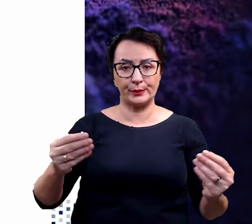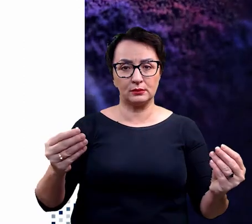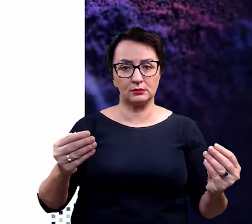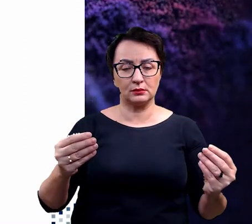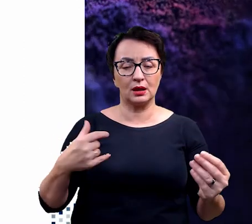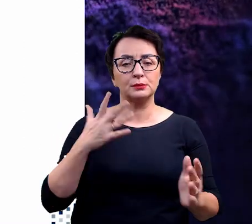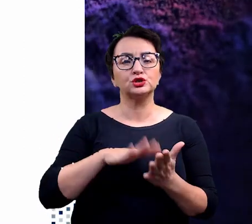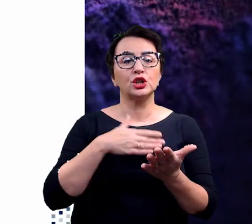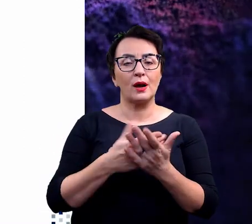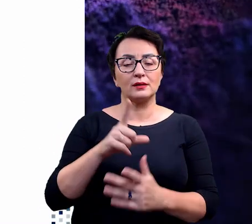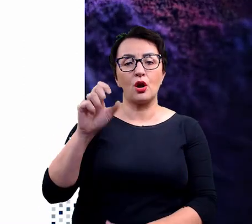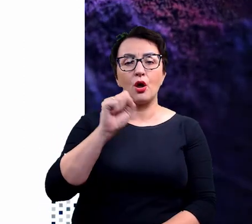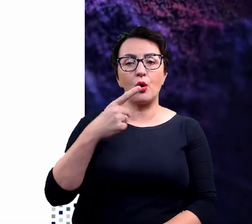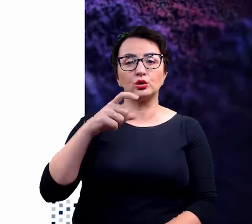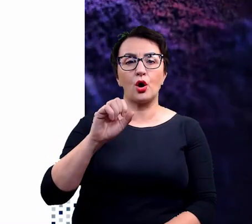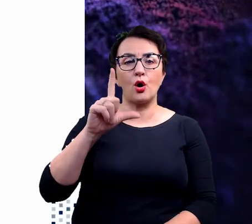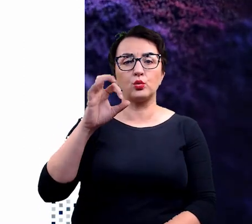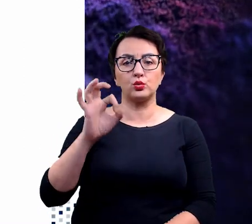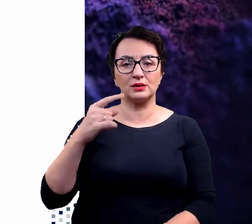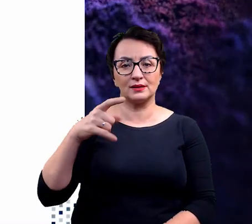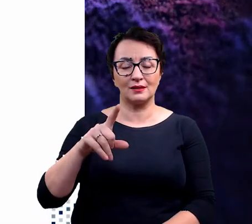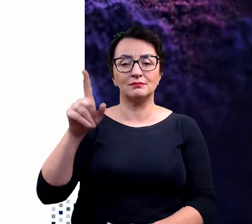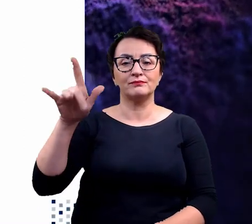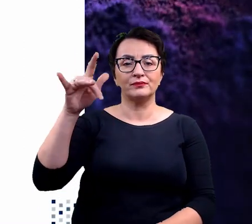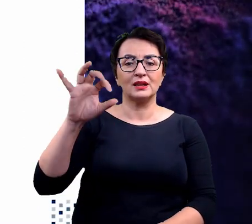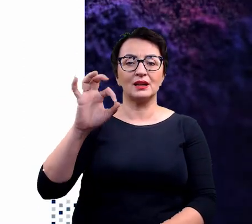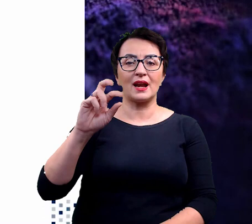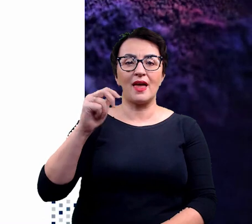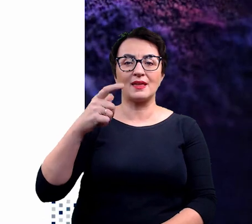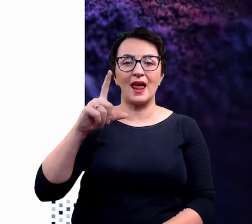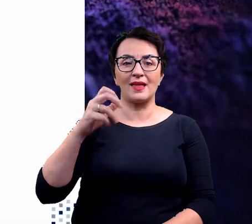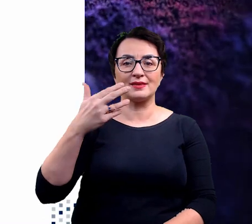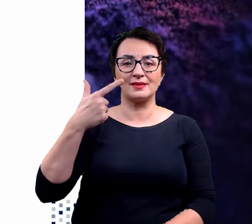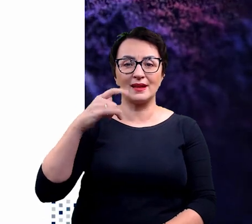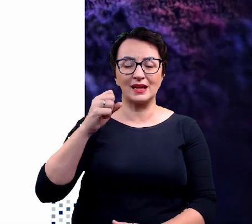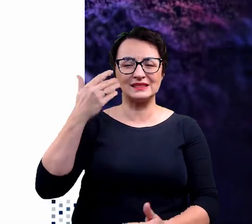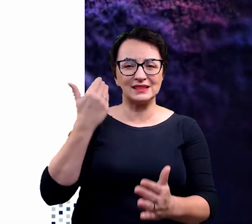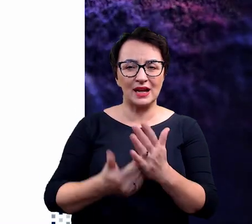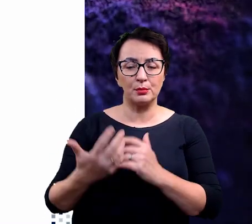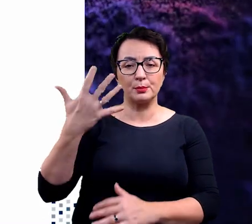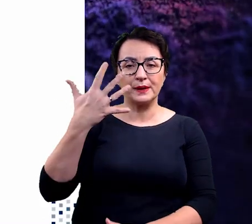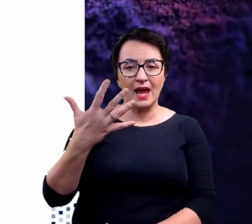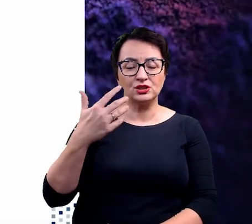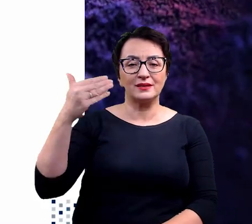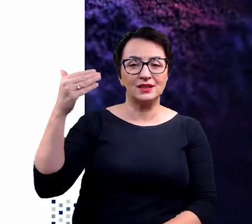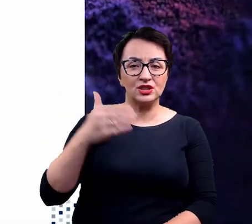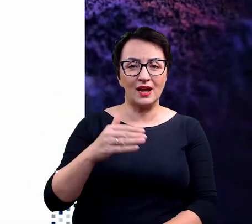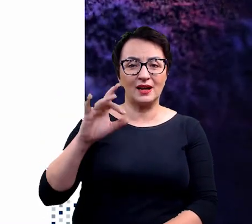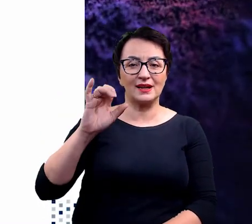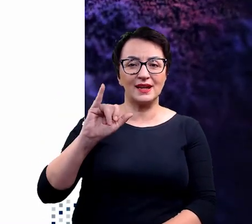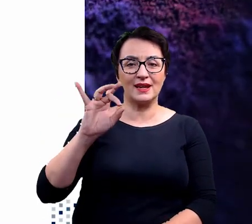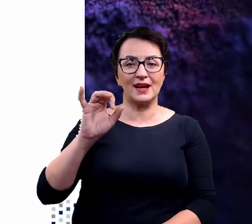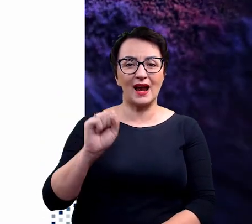Lądolód grenlandzki stracił w ciągu ostatnich dwudziestu lat pięć tysięcy gigaton masy. Co to jest pięć tysięcy gigaton? To jest pięć tysięcy miliardów